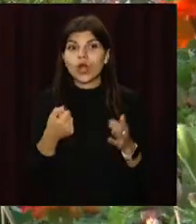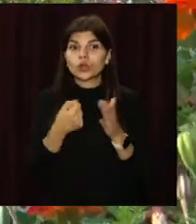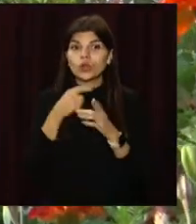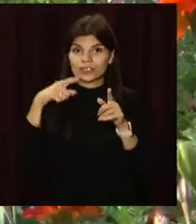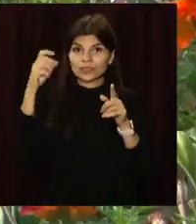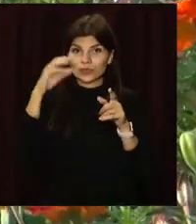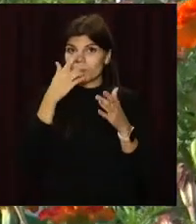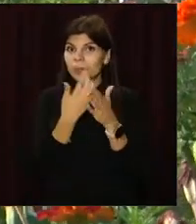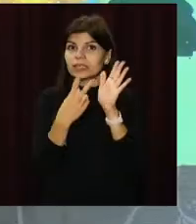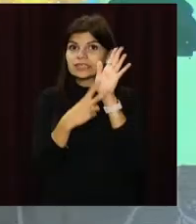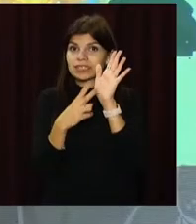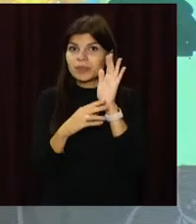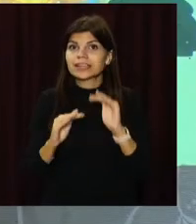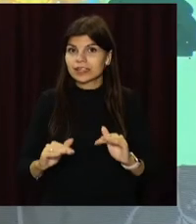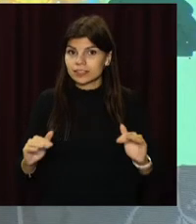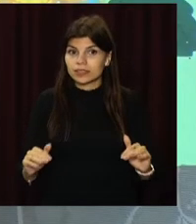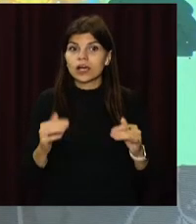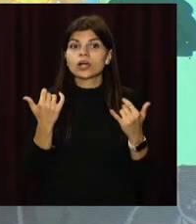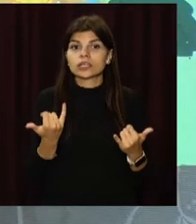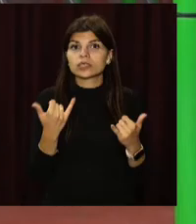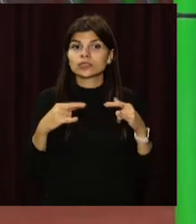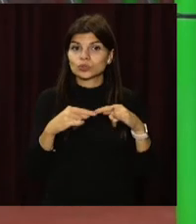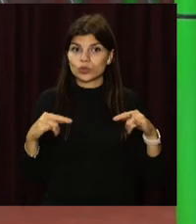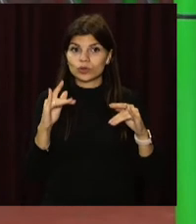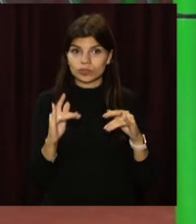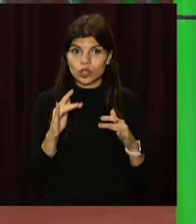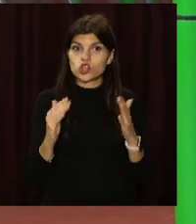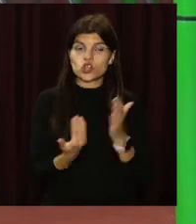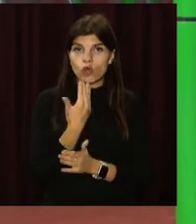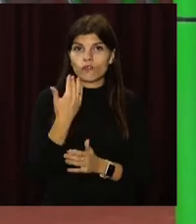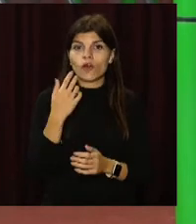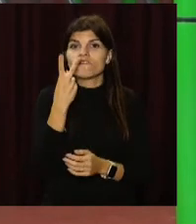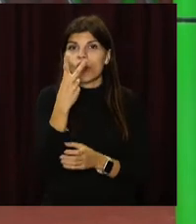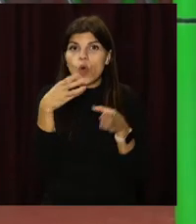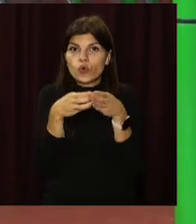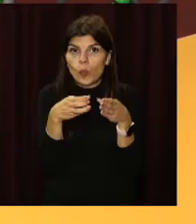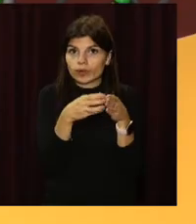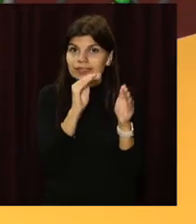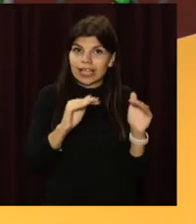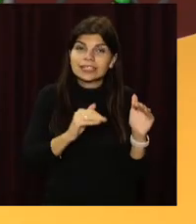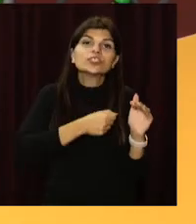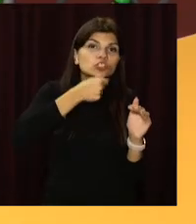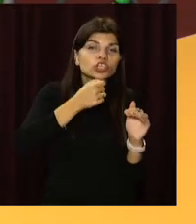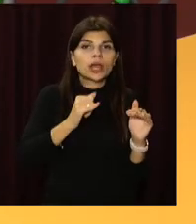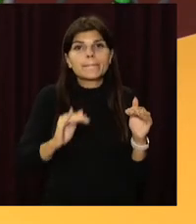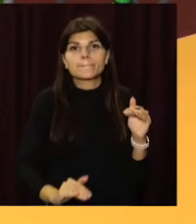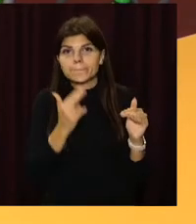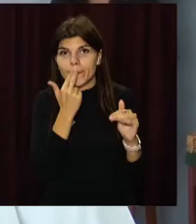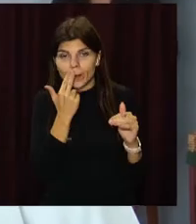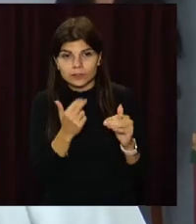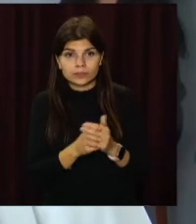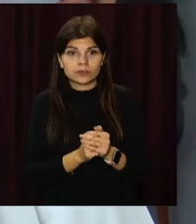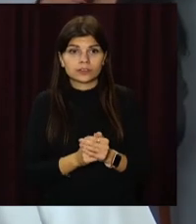До «Сонечка» ходять понад 70 дітлахів. Наразі парти зі стільцями оновили у двох групах садочка – у найстаршій та наймолодшій.